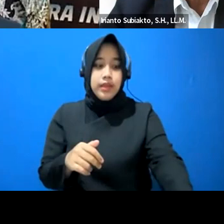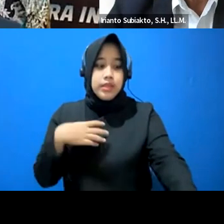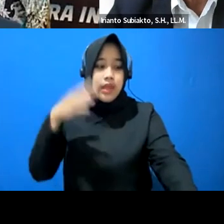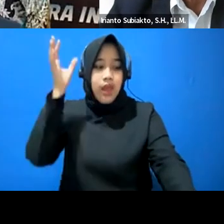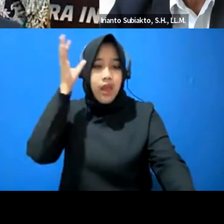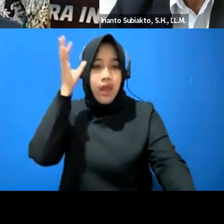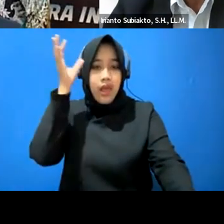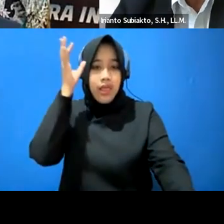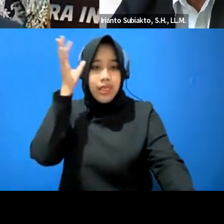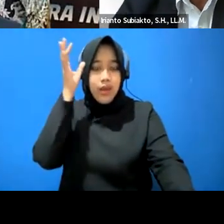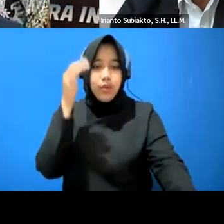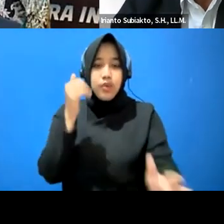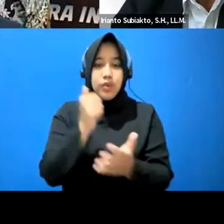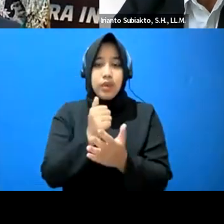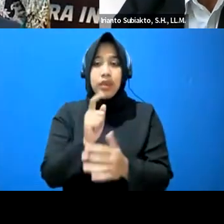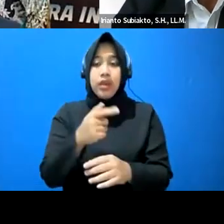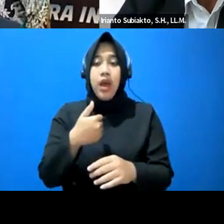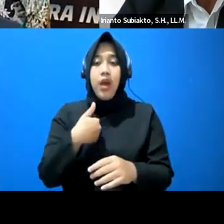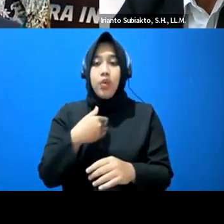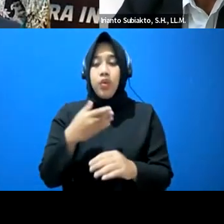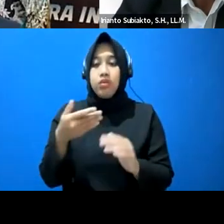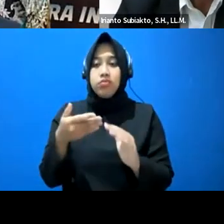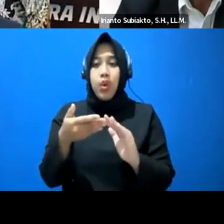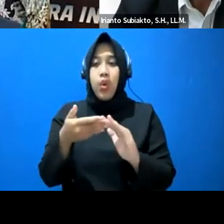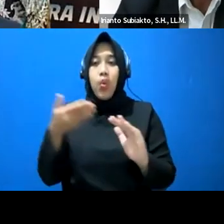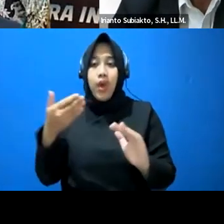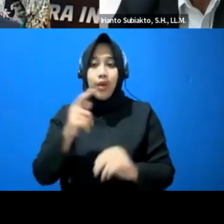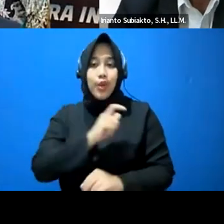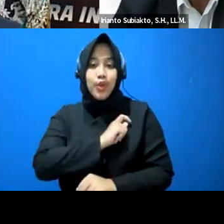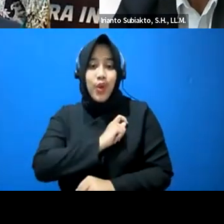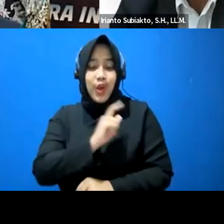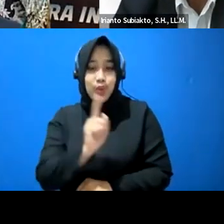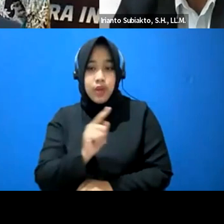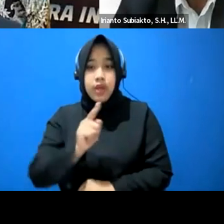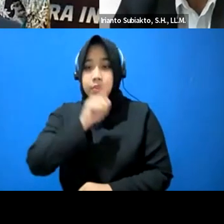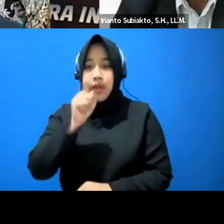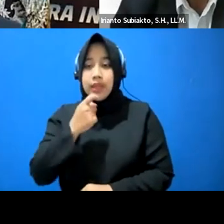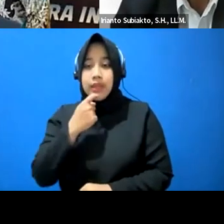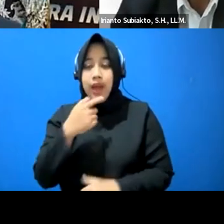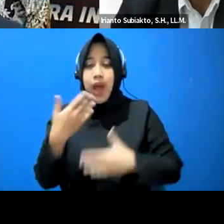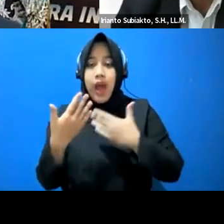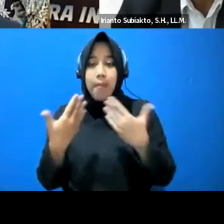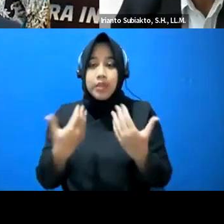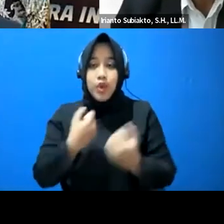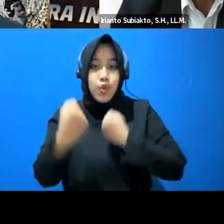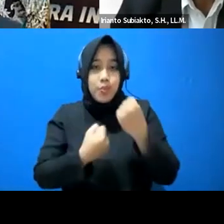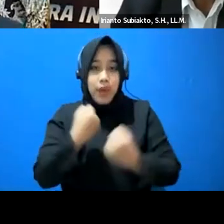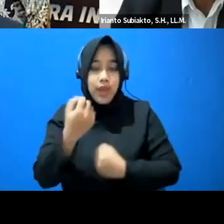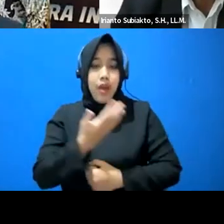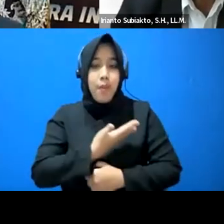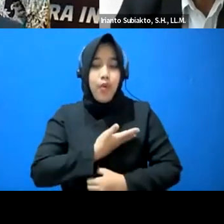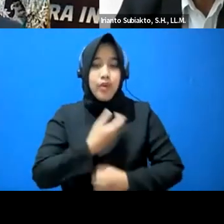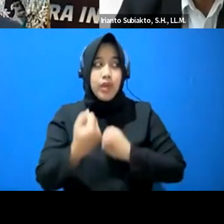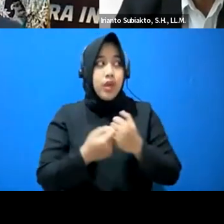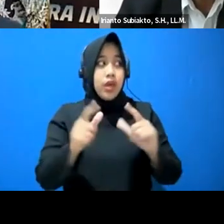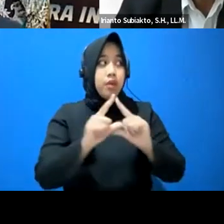tinggal soal sebentar ke toilet pertanyaannya apa pertanyaannya soal apa saja upaya yang telah dan akan dilakukan oleh